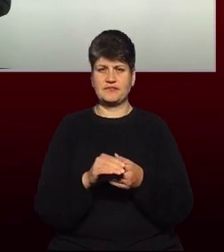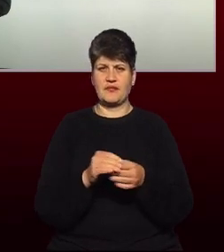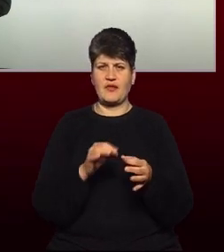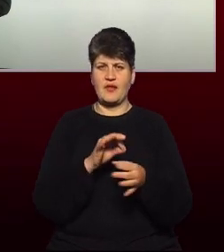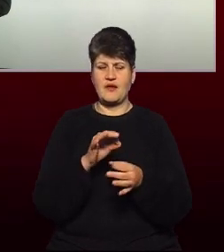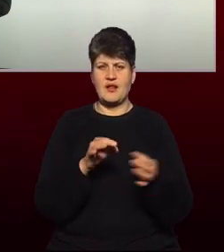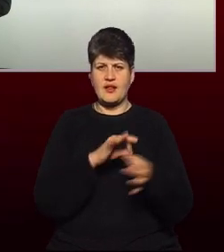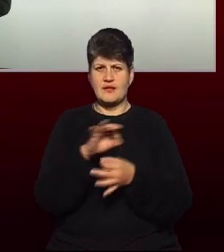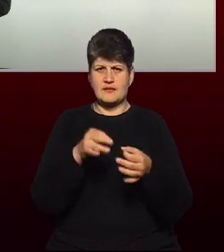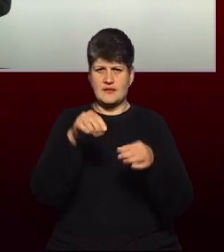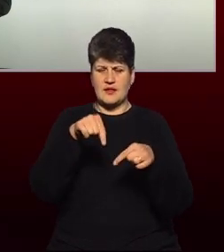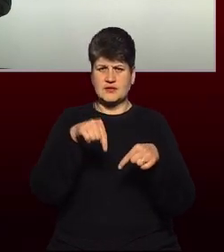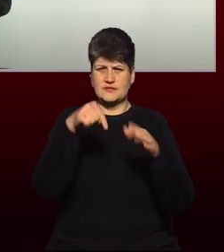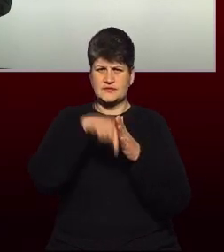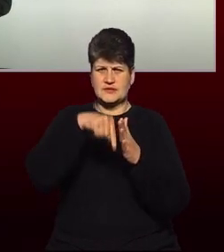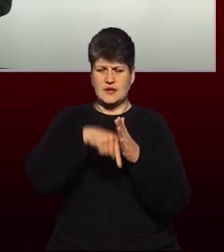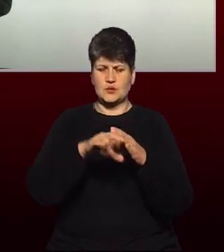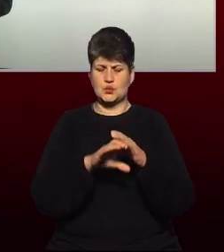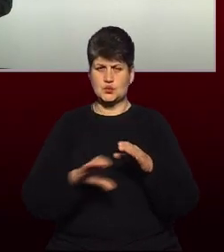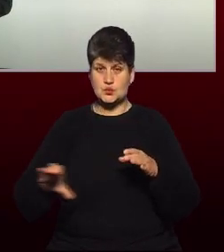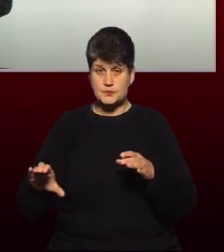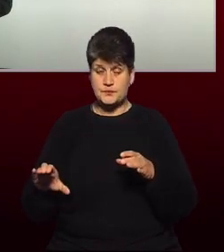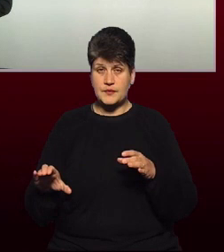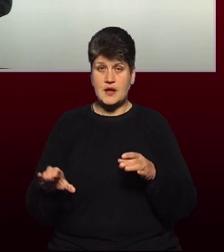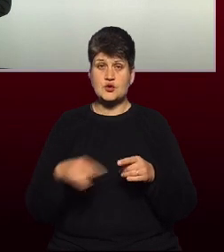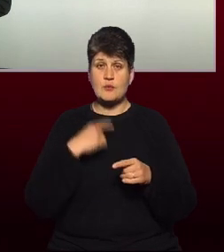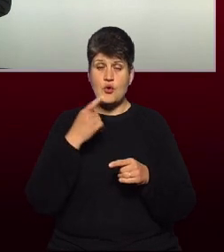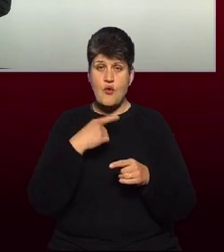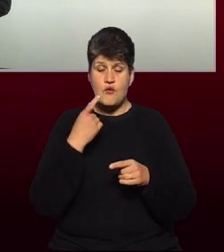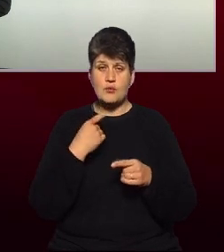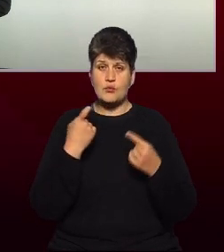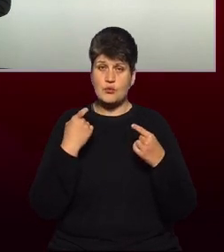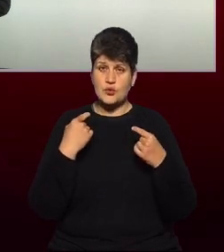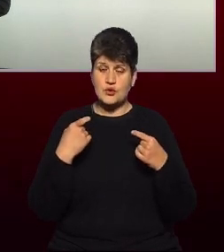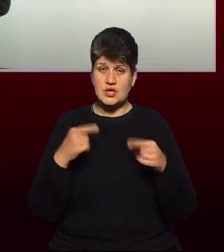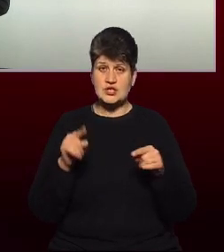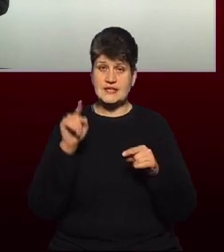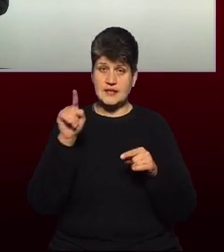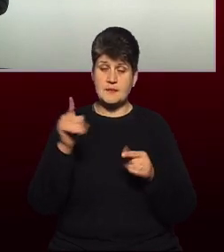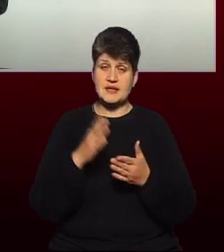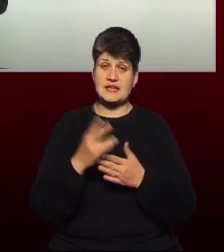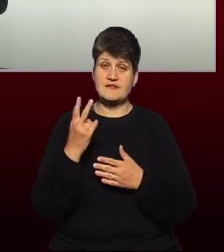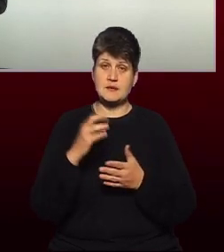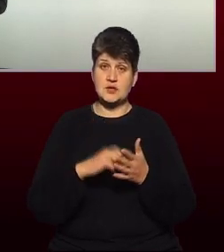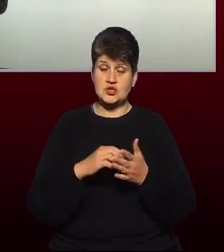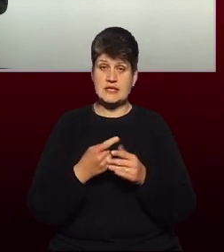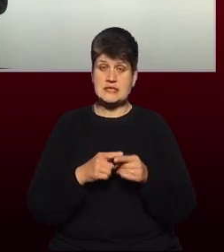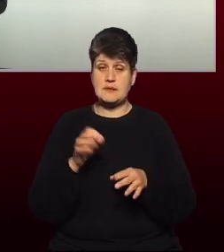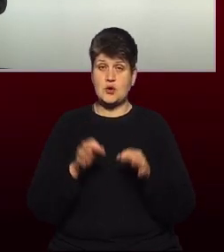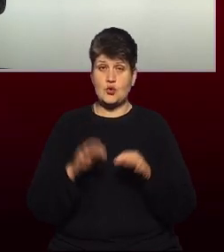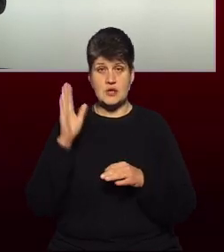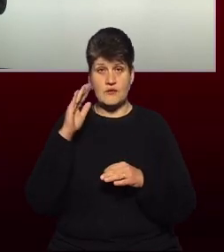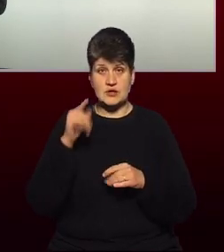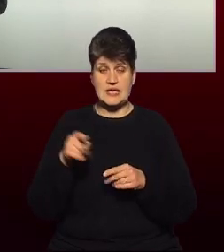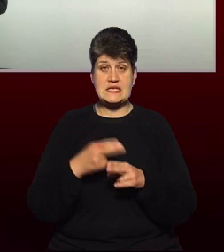ми говоримо про іншу зону, про зону подачі води з Верхньовачівського водозабору, то там є дві причини. Це природня вода, природний місць заліза в ній